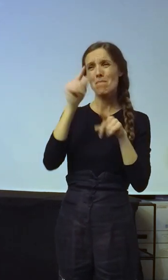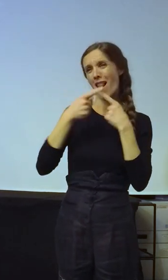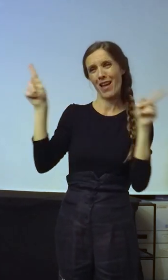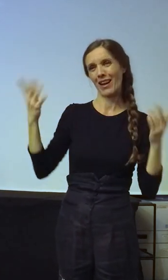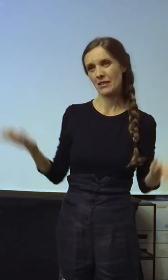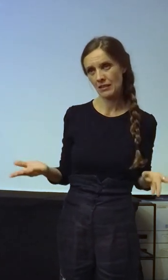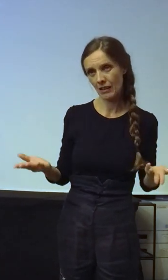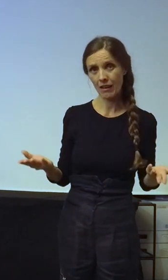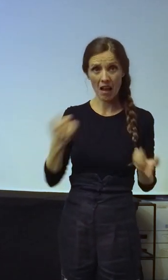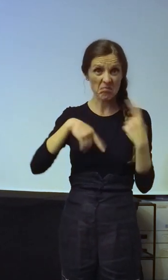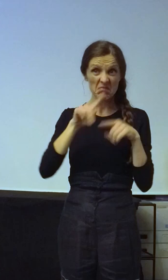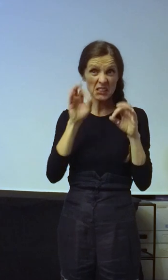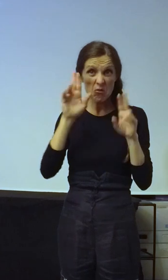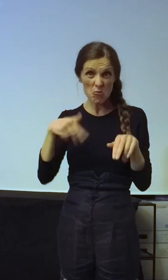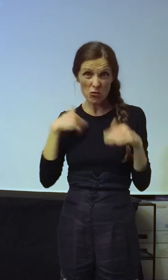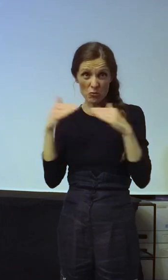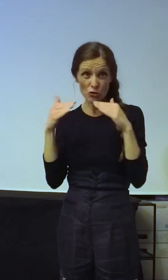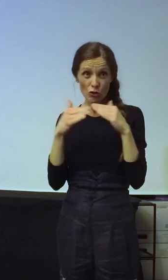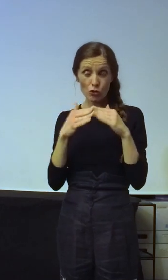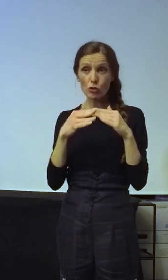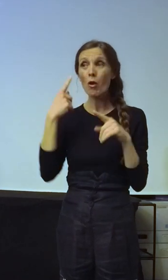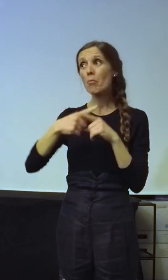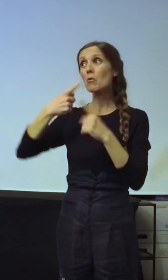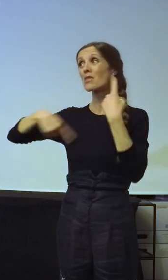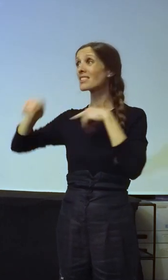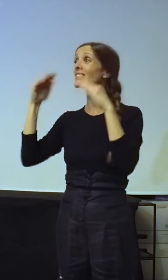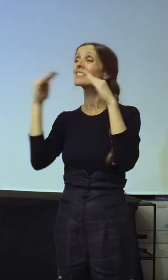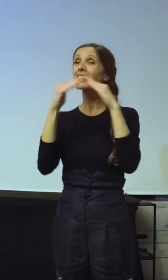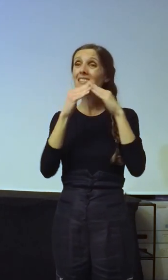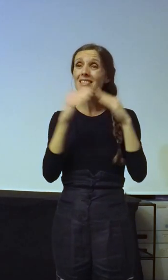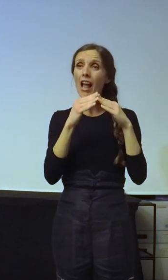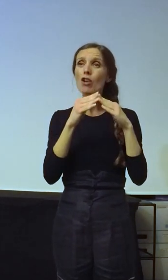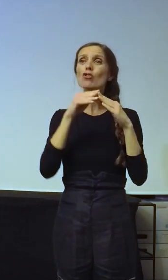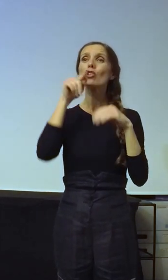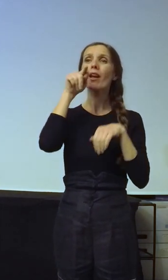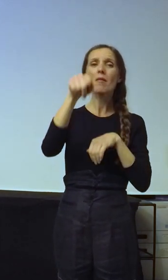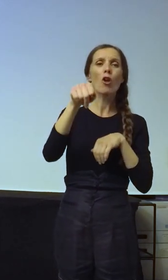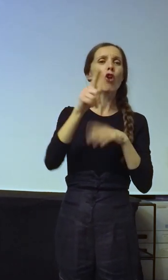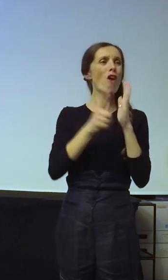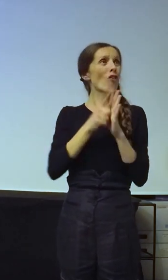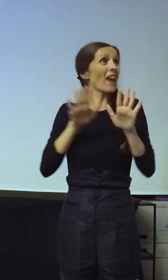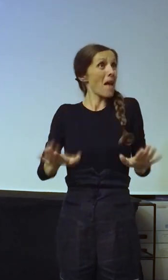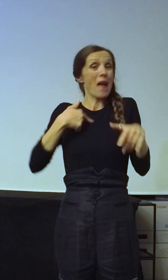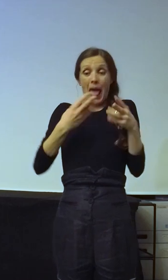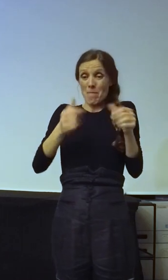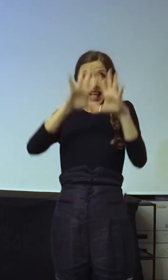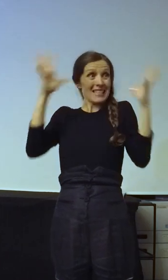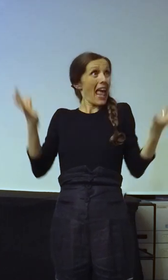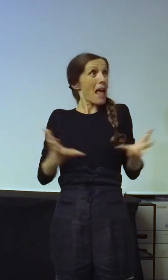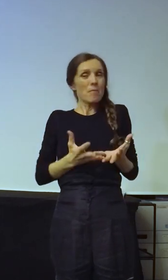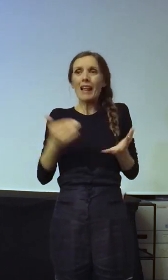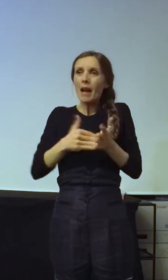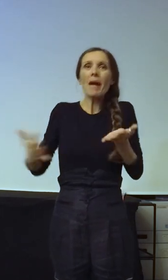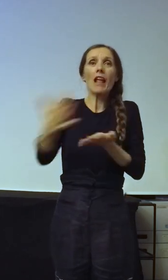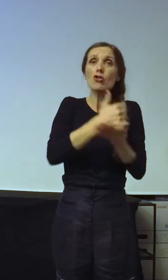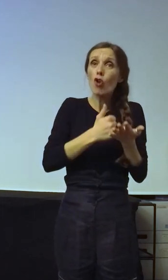Verujem da svi možemo da se složimo. S druge strane, svi možemo da se složimo da to vreme dok oblačimo na ovoj zemlji treba iskoristiti nekako,